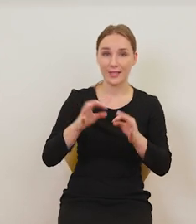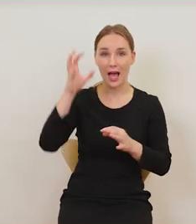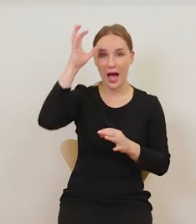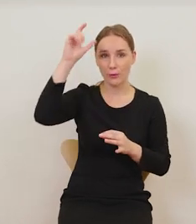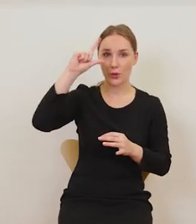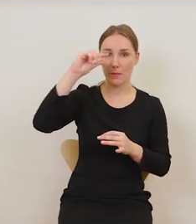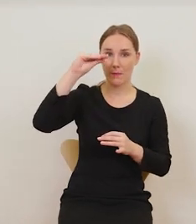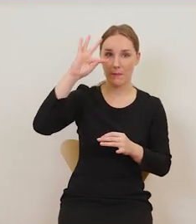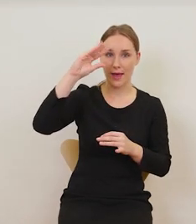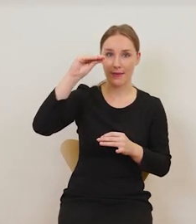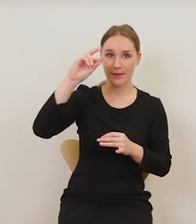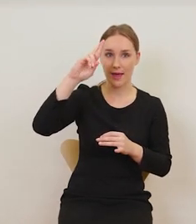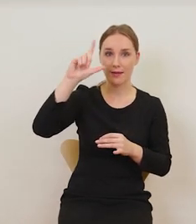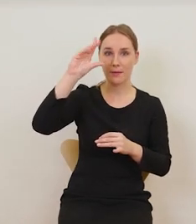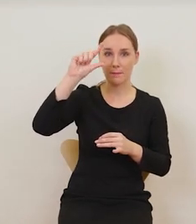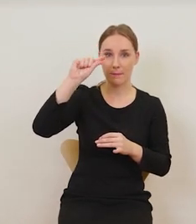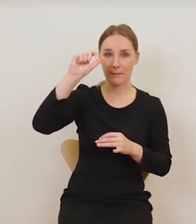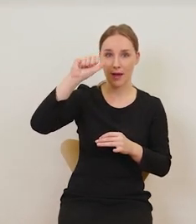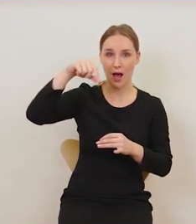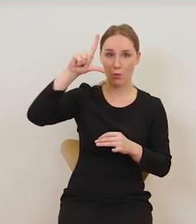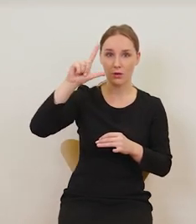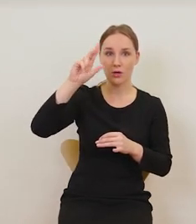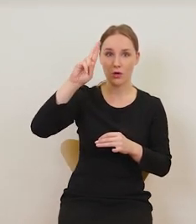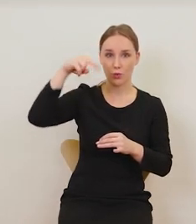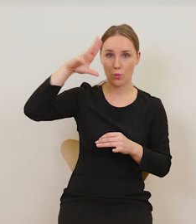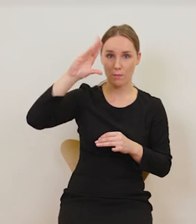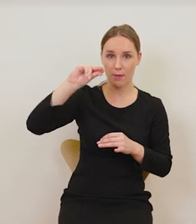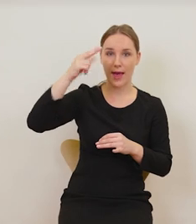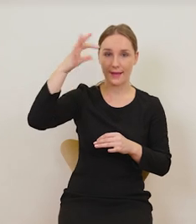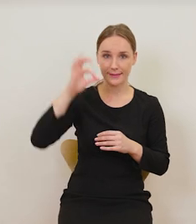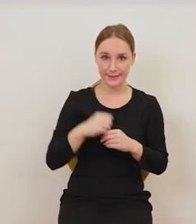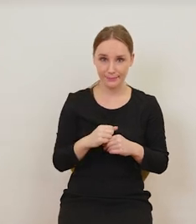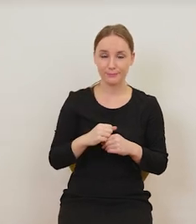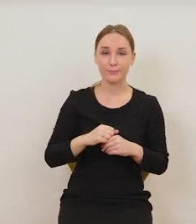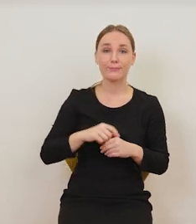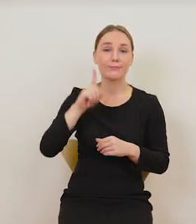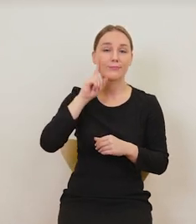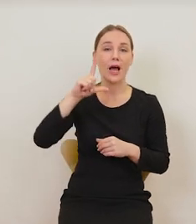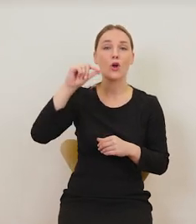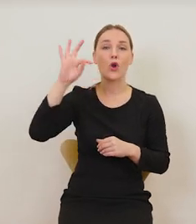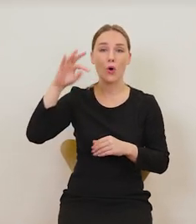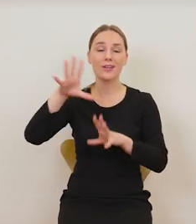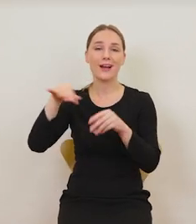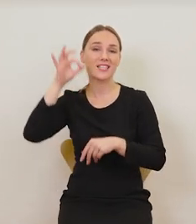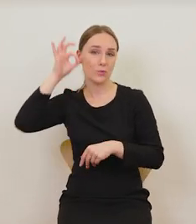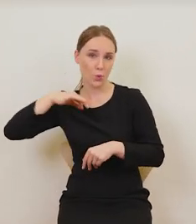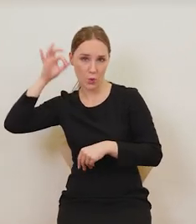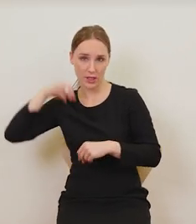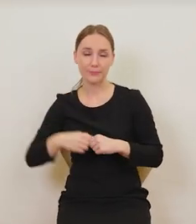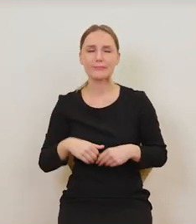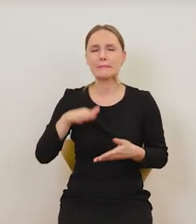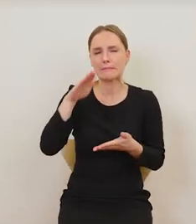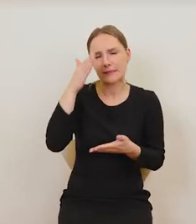Rubensa, Lot i jego córki. Znamy tę opowieść. Lot z córkami, z rodziną